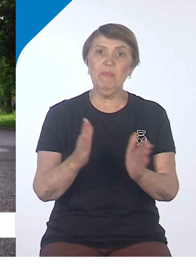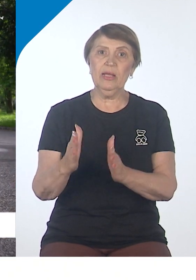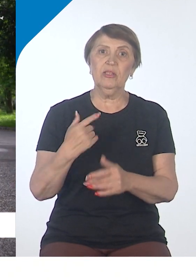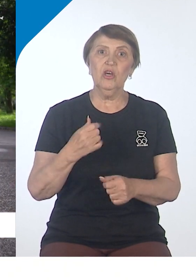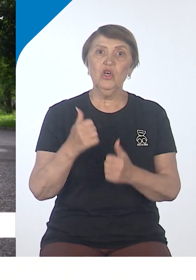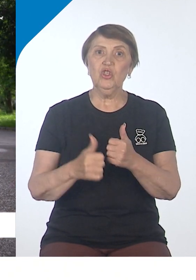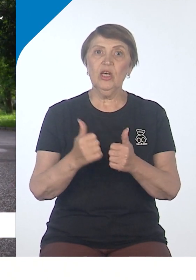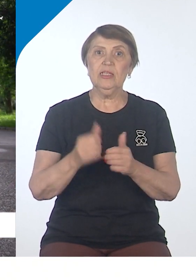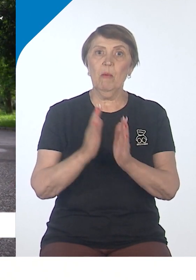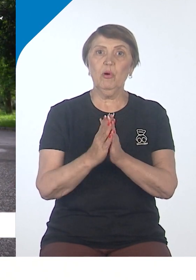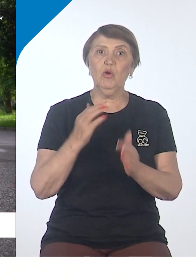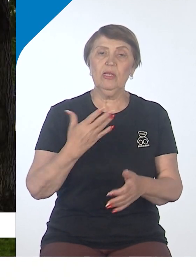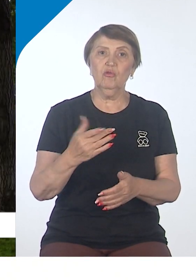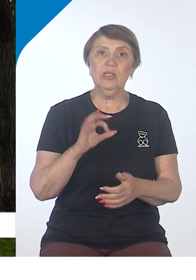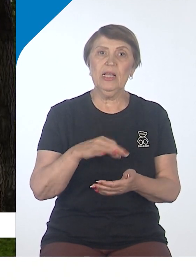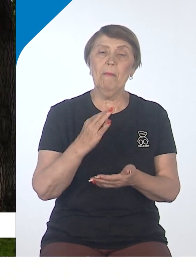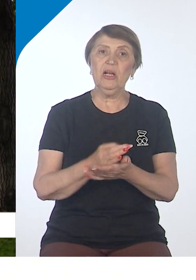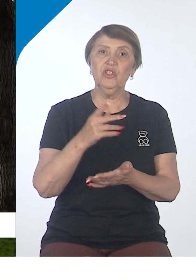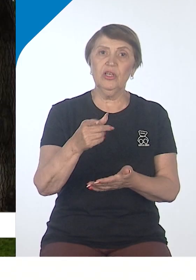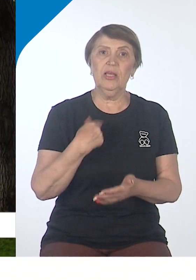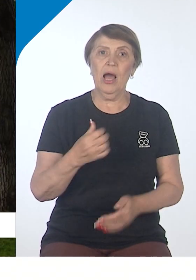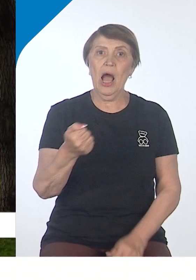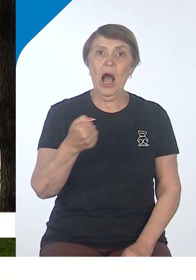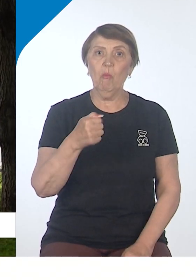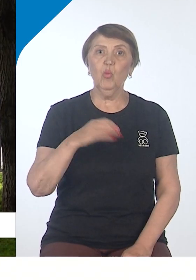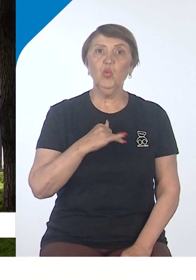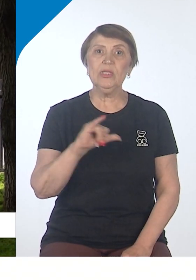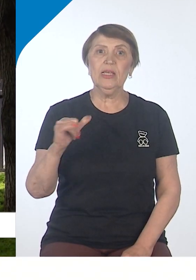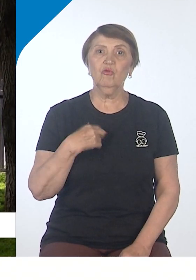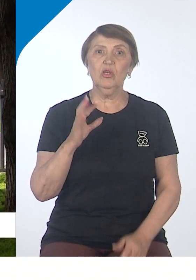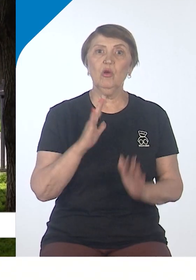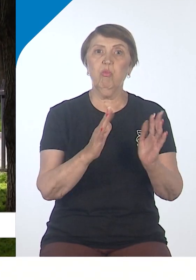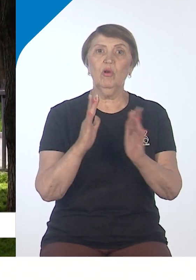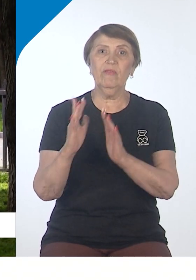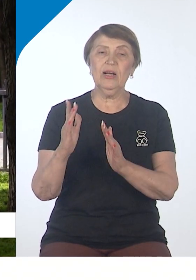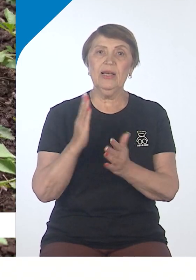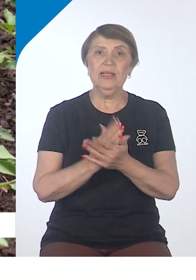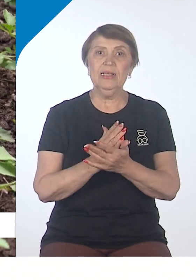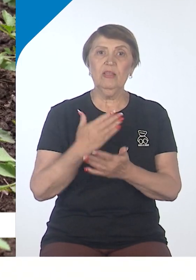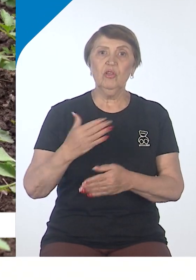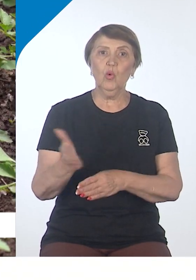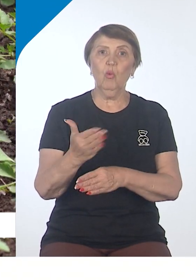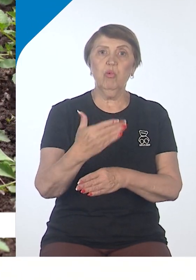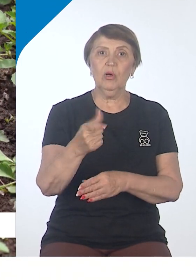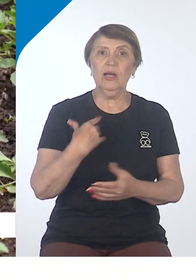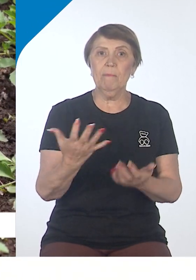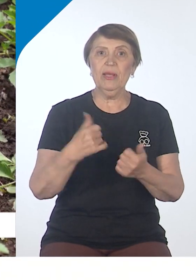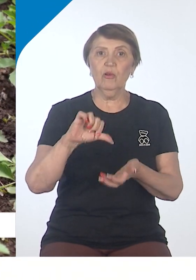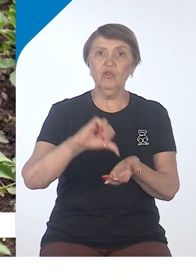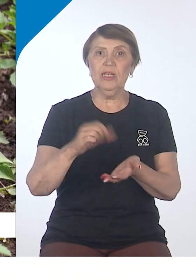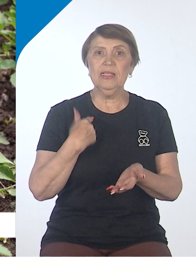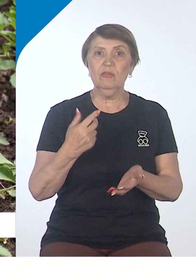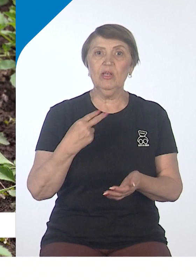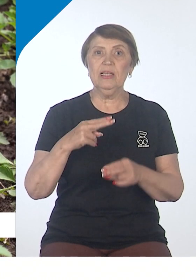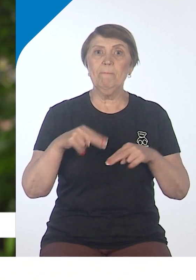обращениях к руководителям города и края. На Амурском на днях мэрия организовала санитарную уборку. В ней приняли участие представители